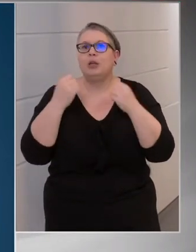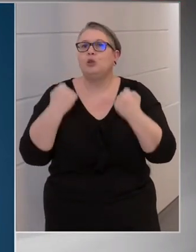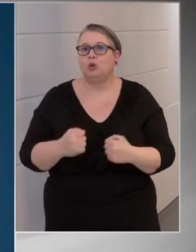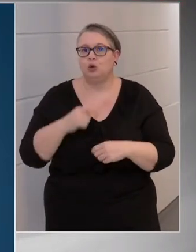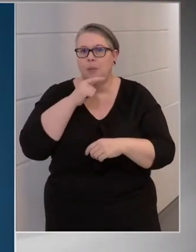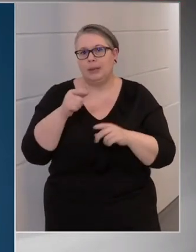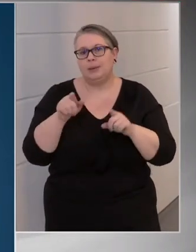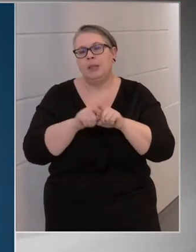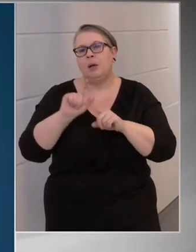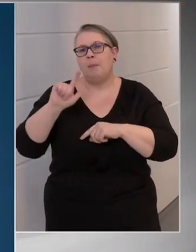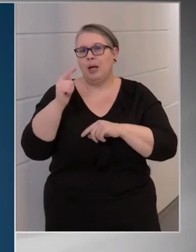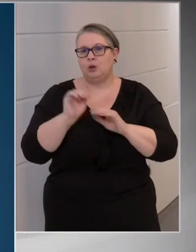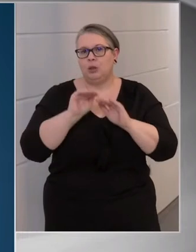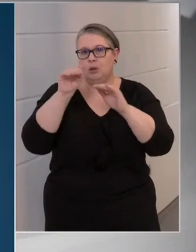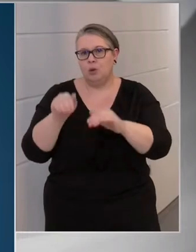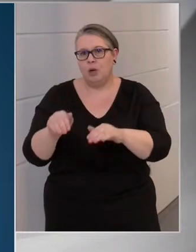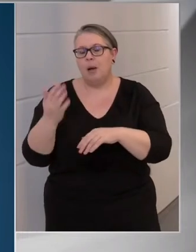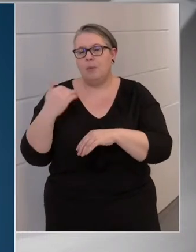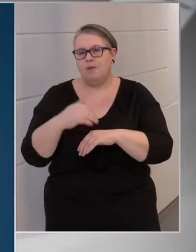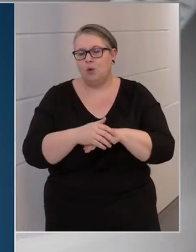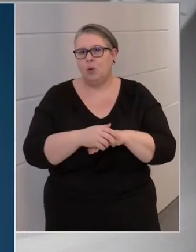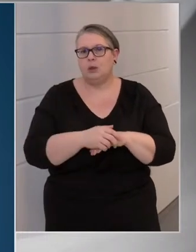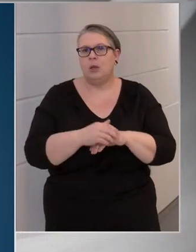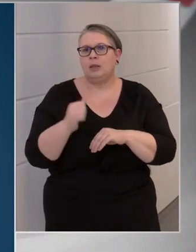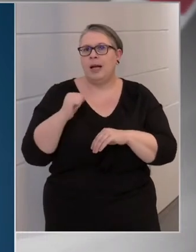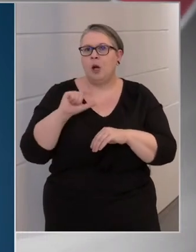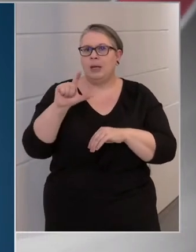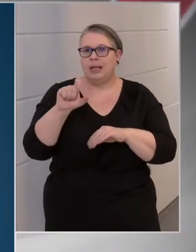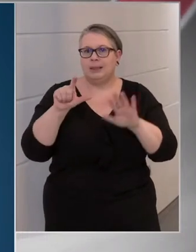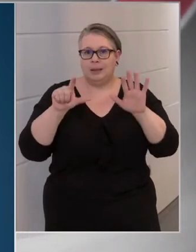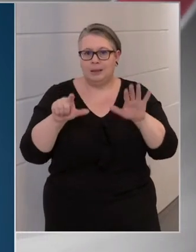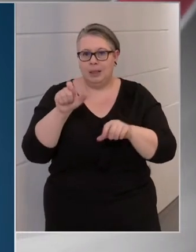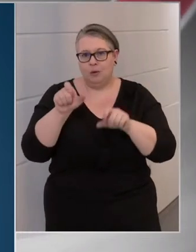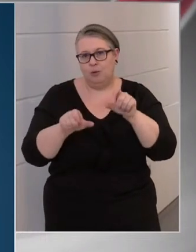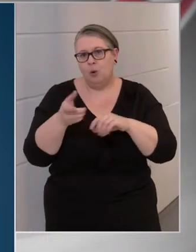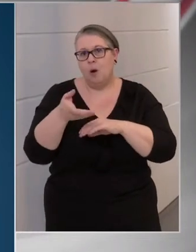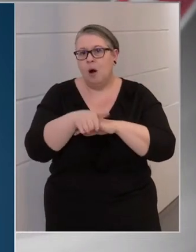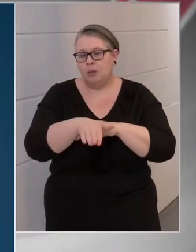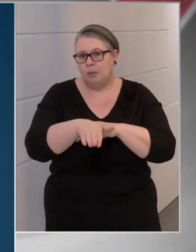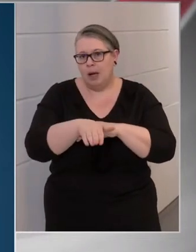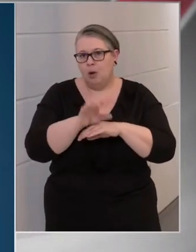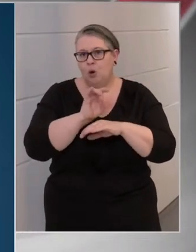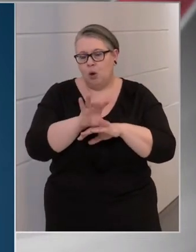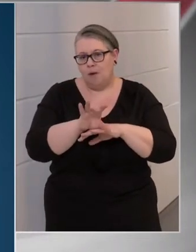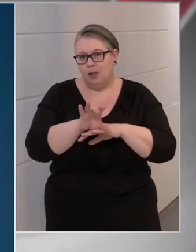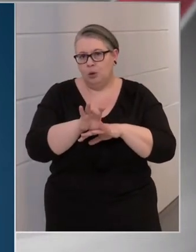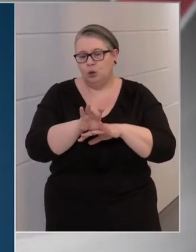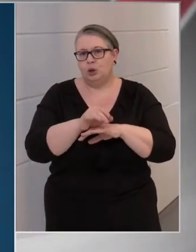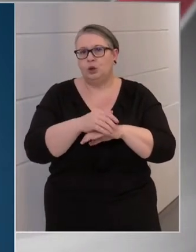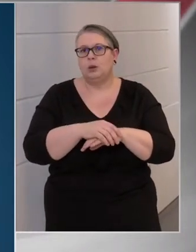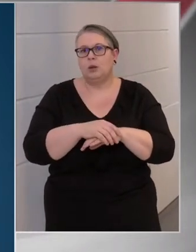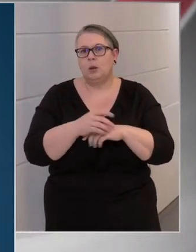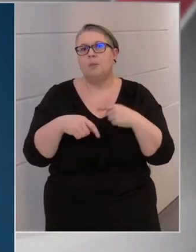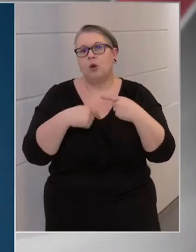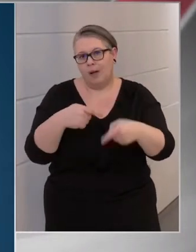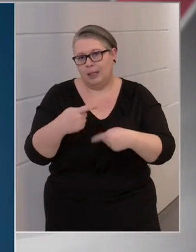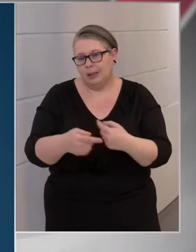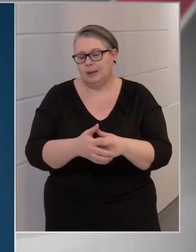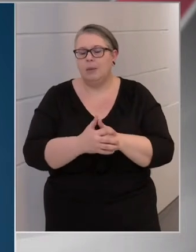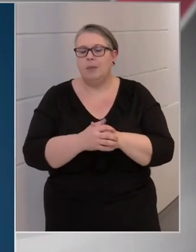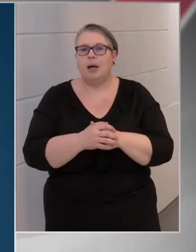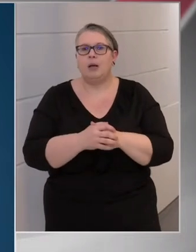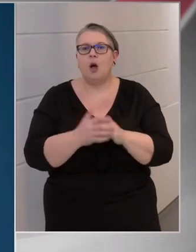lesz, mint amilyen a második hullámé volt. Tegnap 200 heten haltak meg a koronavírus következtében.